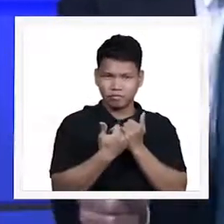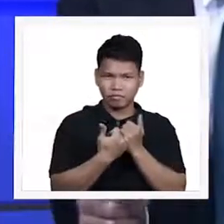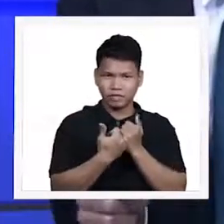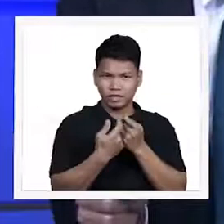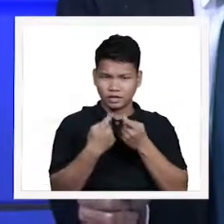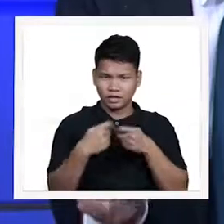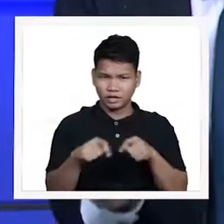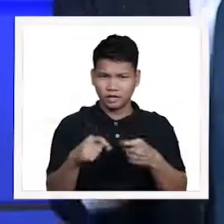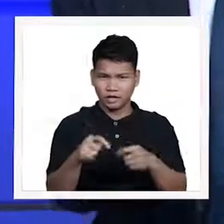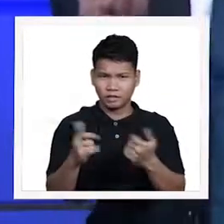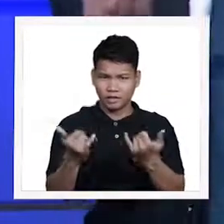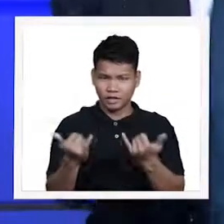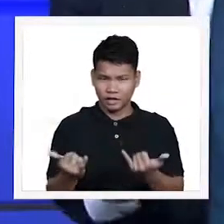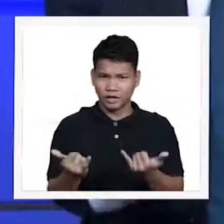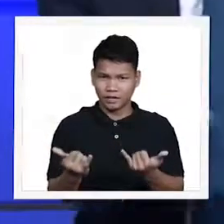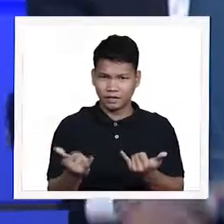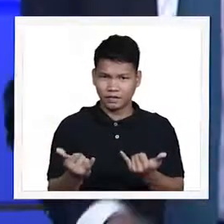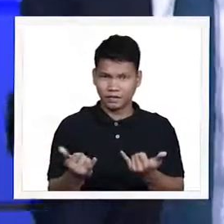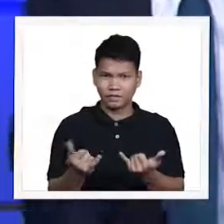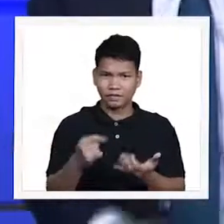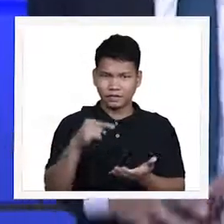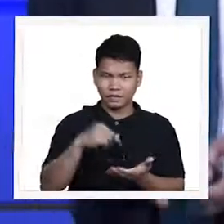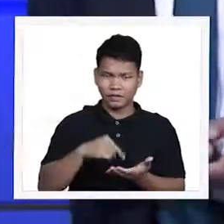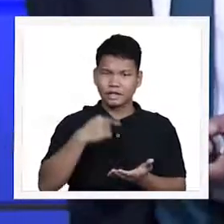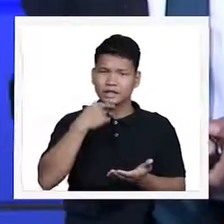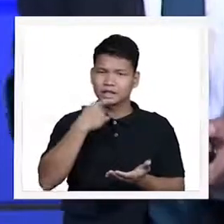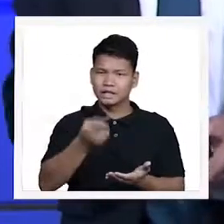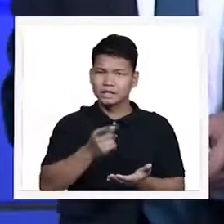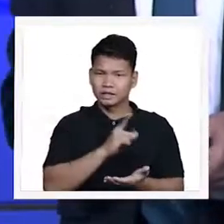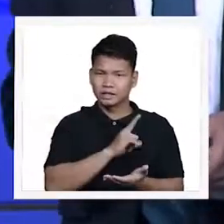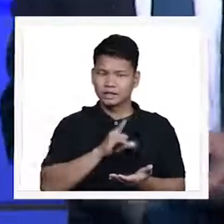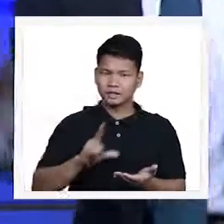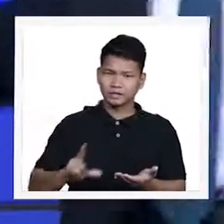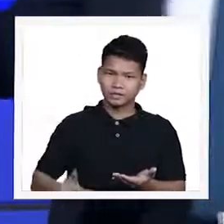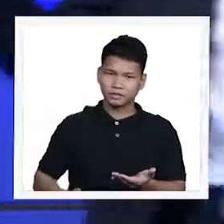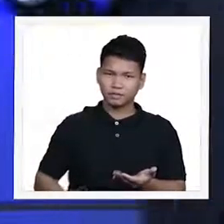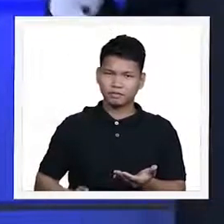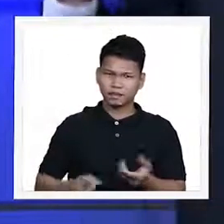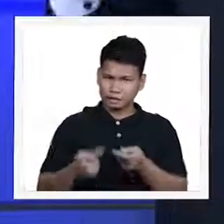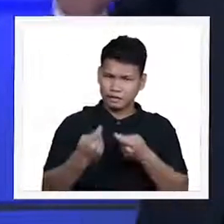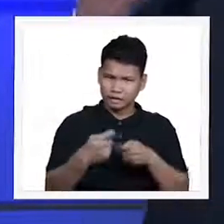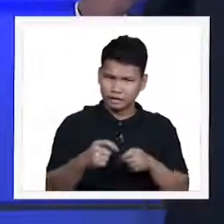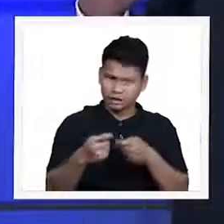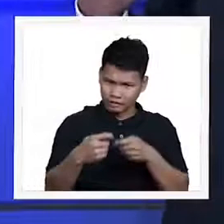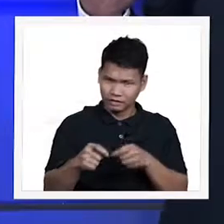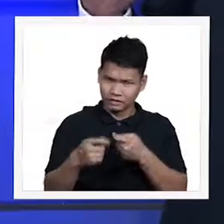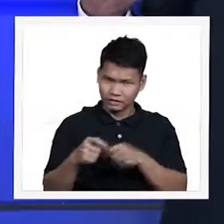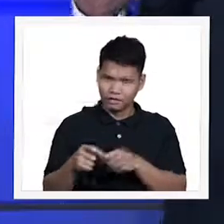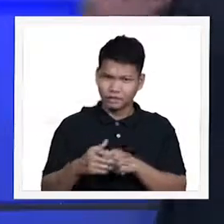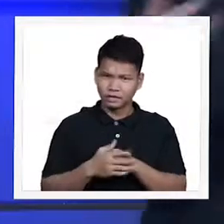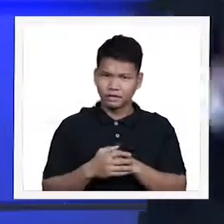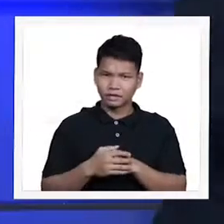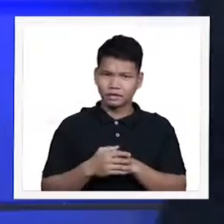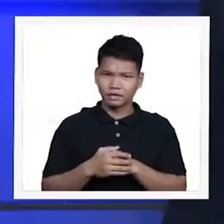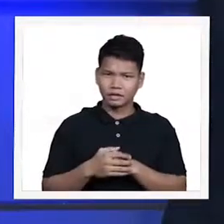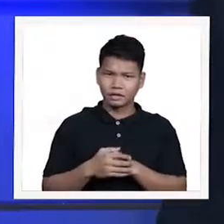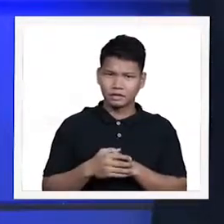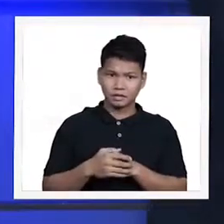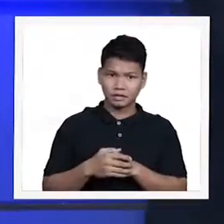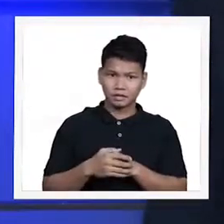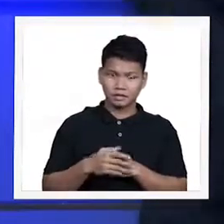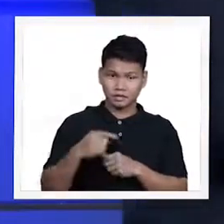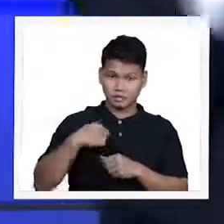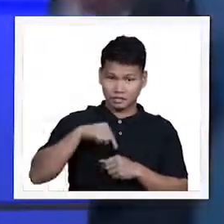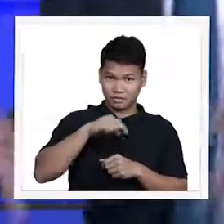me now in this says the Lord of hosts subukan ako ninyo kung ibabalik